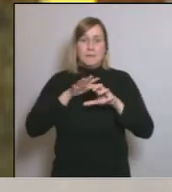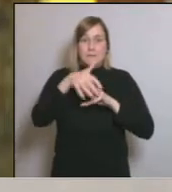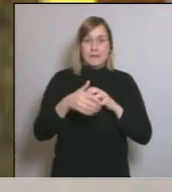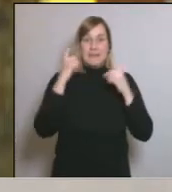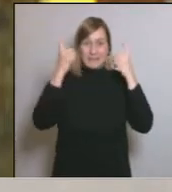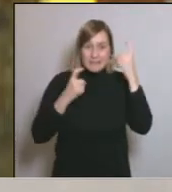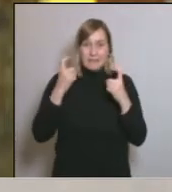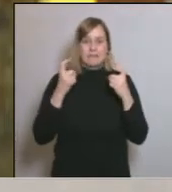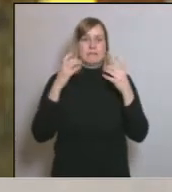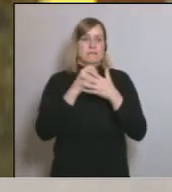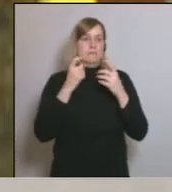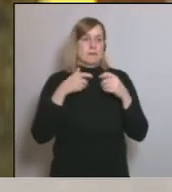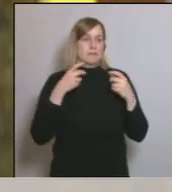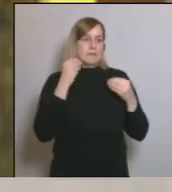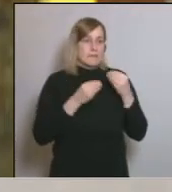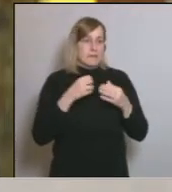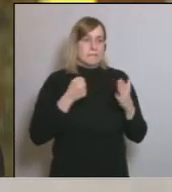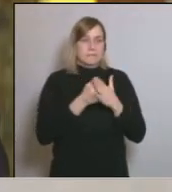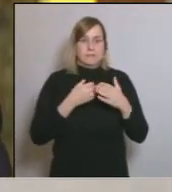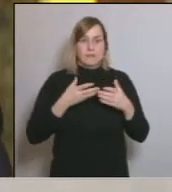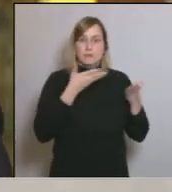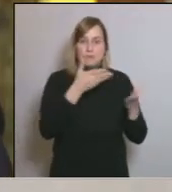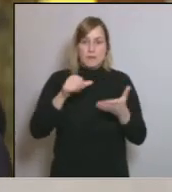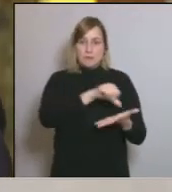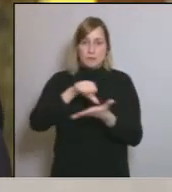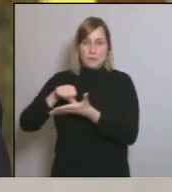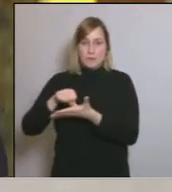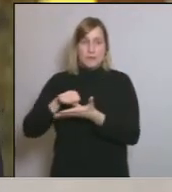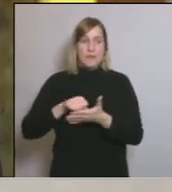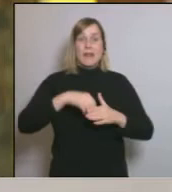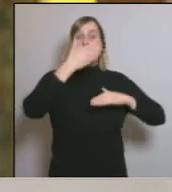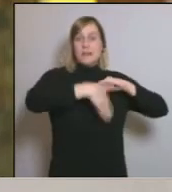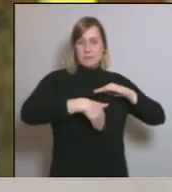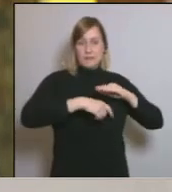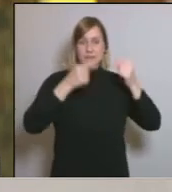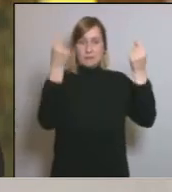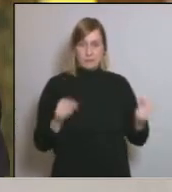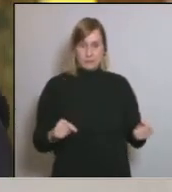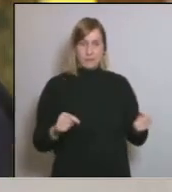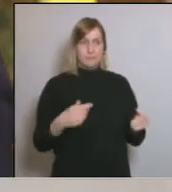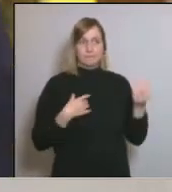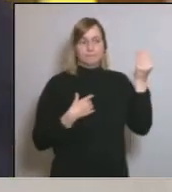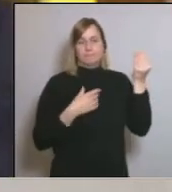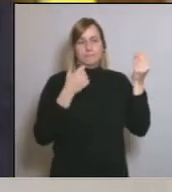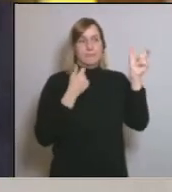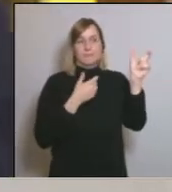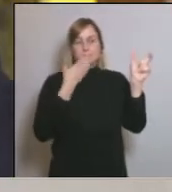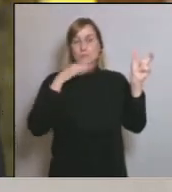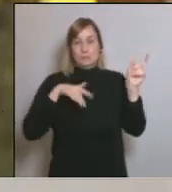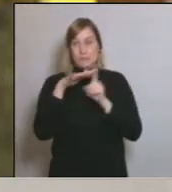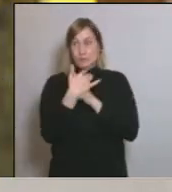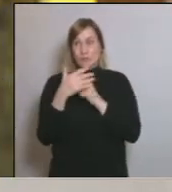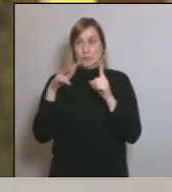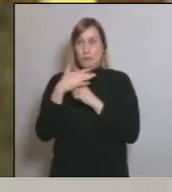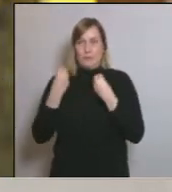a la ciutadania. Actualment, els límits que imposa aquesta llei d'estabilitat pressupostària és una cotilla insuportable que no s'adequa a l'escenari que